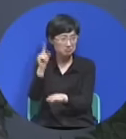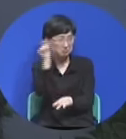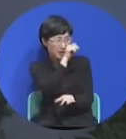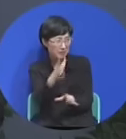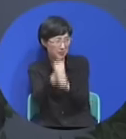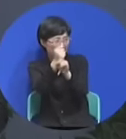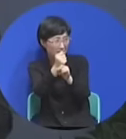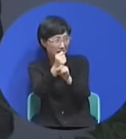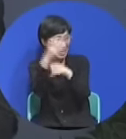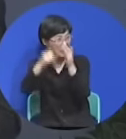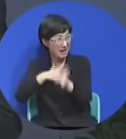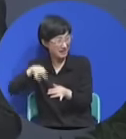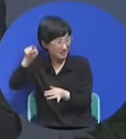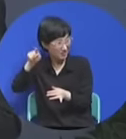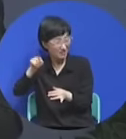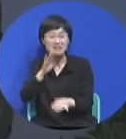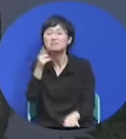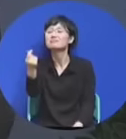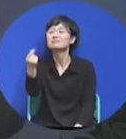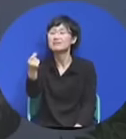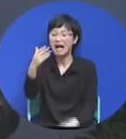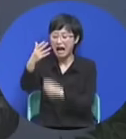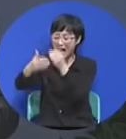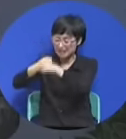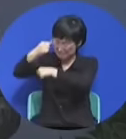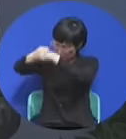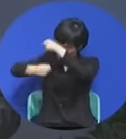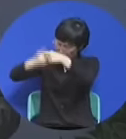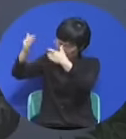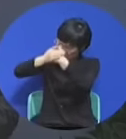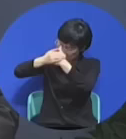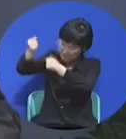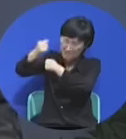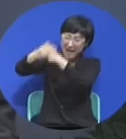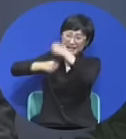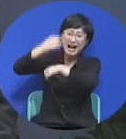그때부터 그때부터 경상동말을 하나님 마음대로 하이소 나를